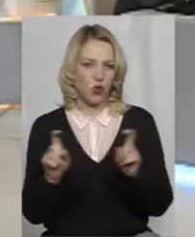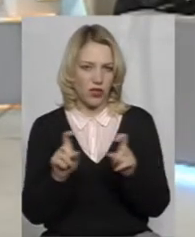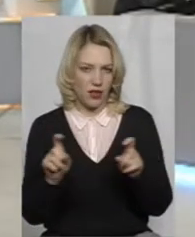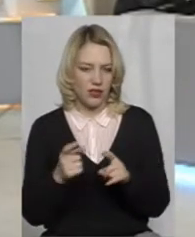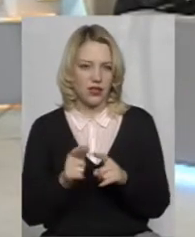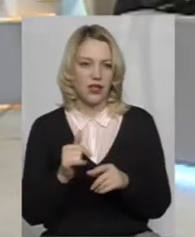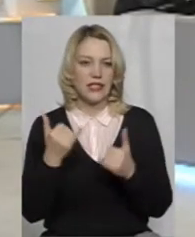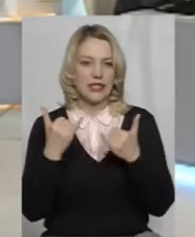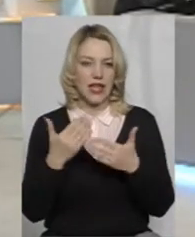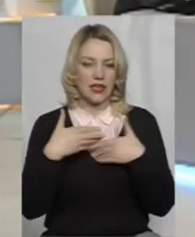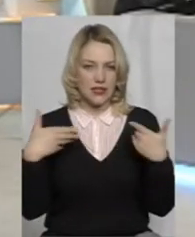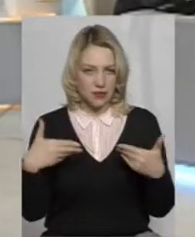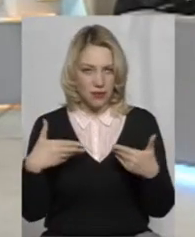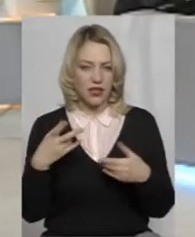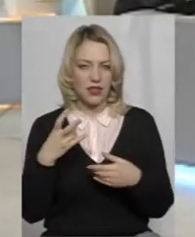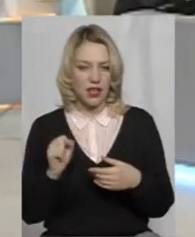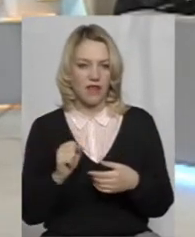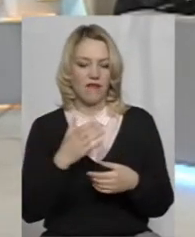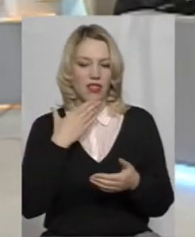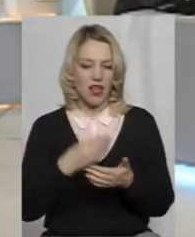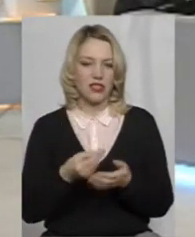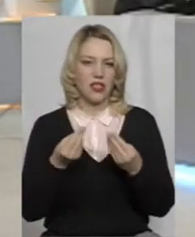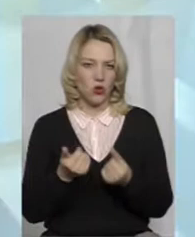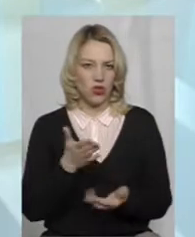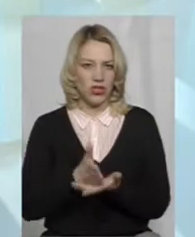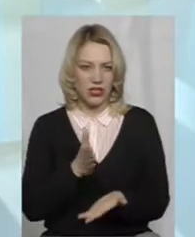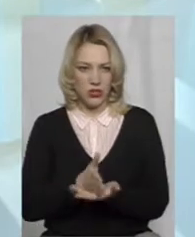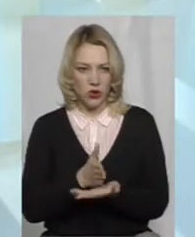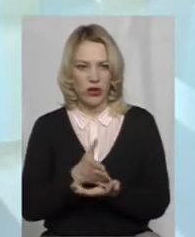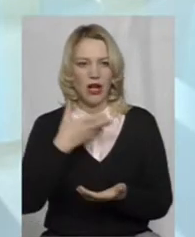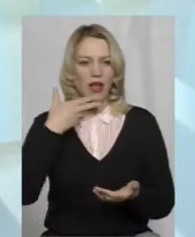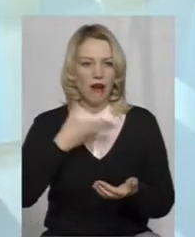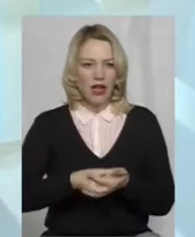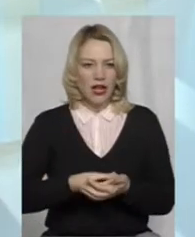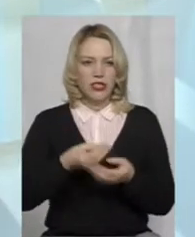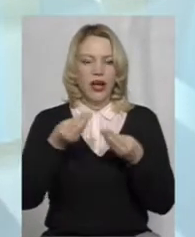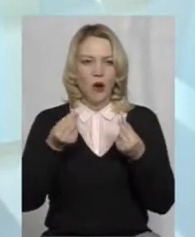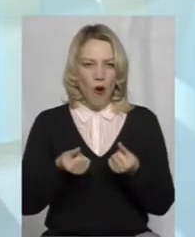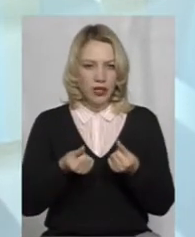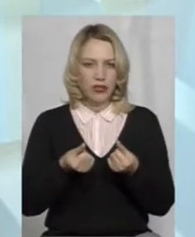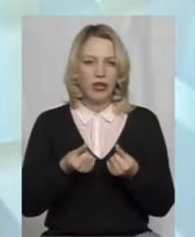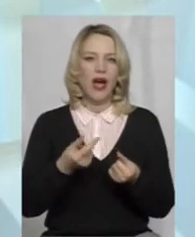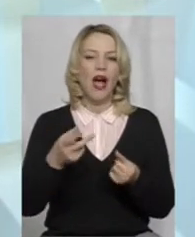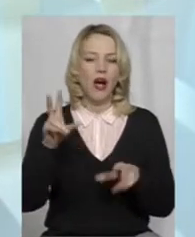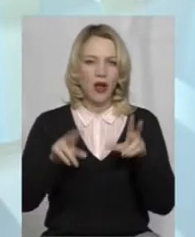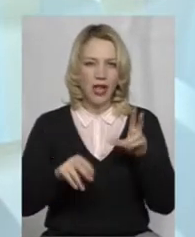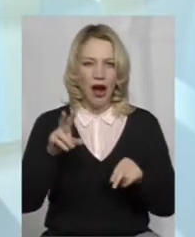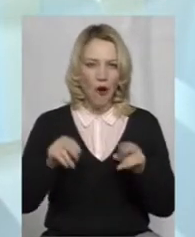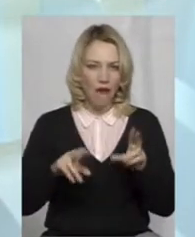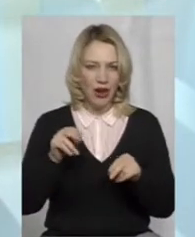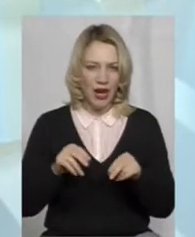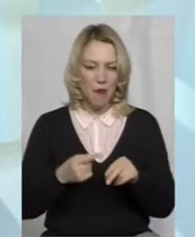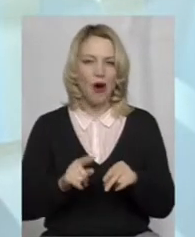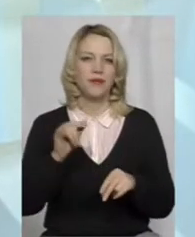ми на власні кошти існуємо і на власні кошти розраховуємо.